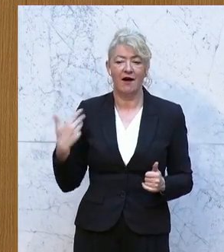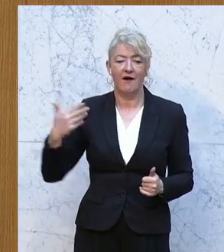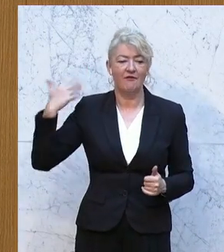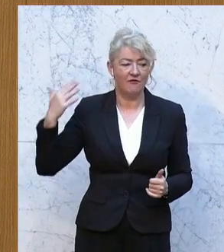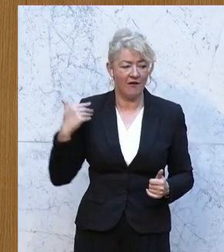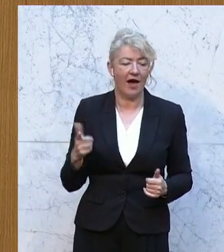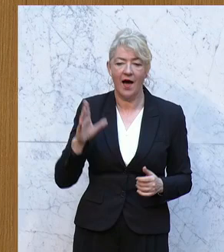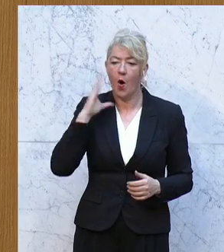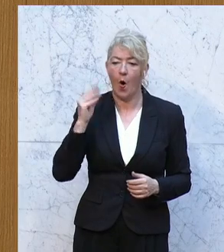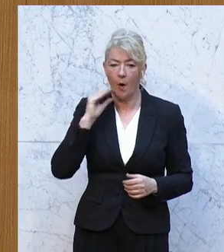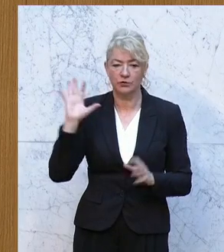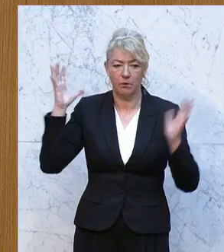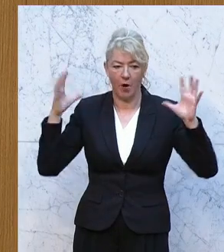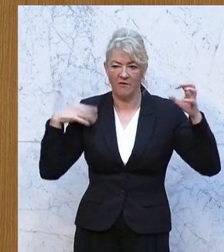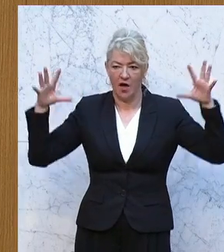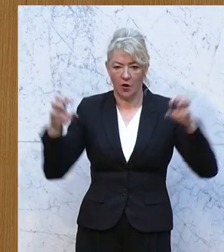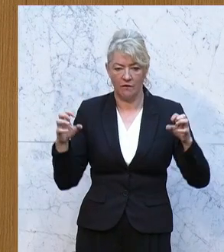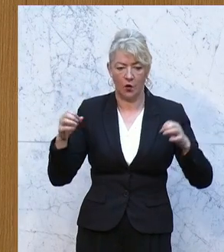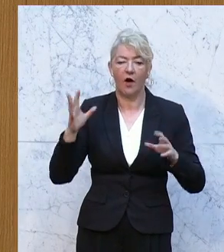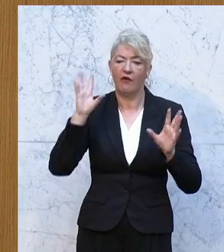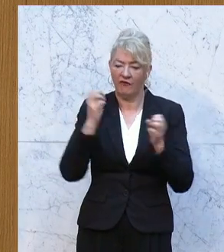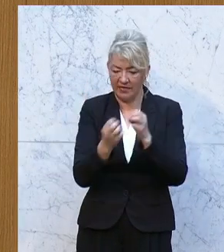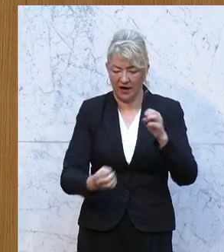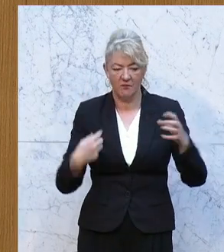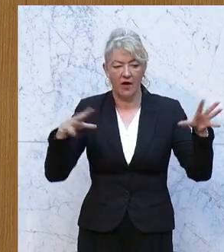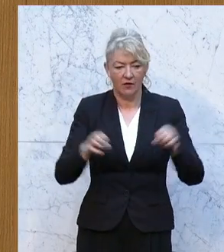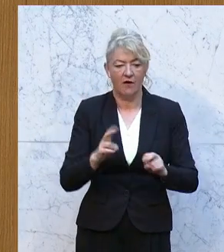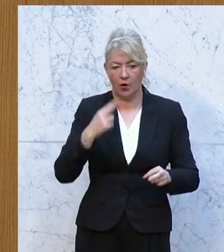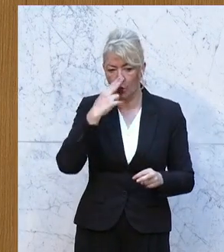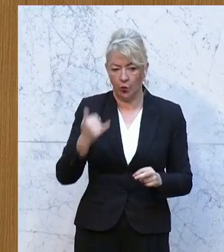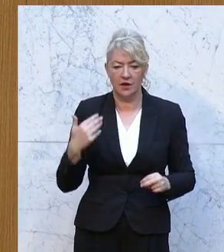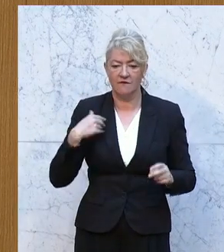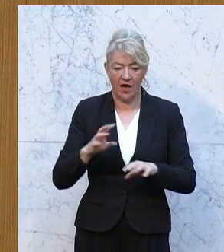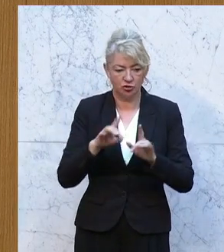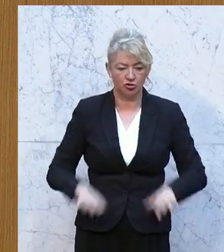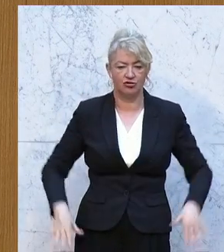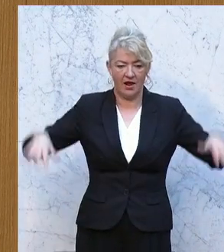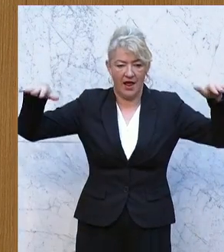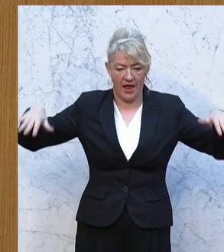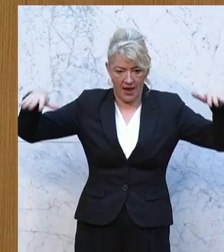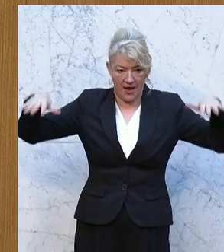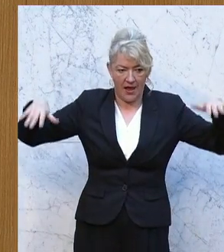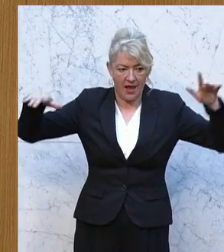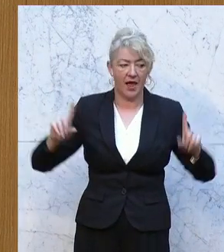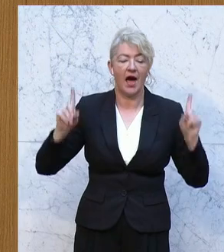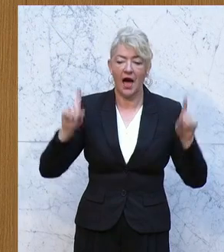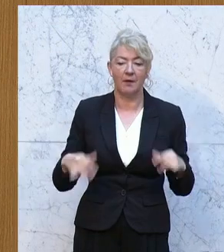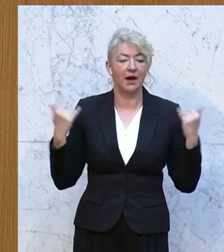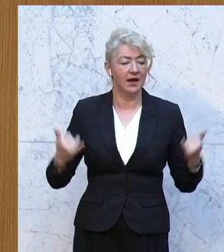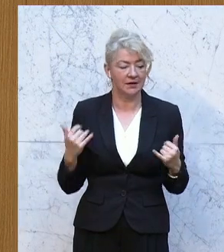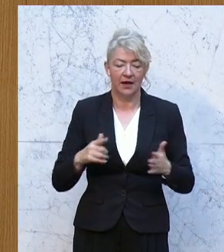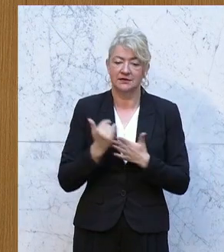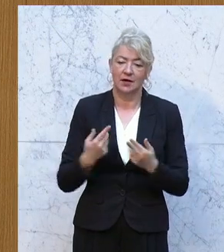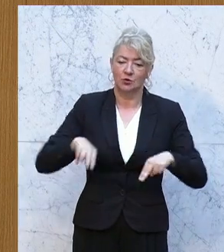dann die Obstbäume abgefroren, die Weinreben abgefroren, weil im Juni noch meterhoher Schnee gefallen ist. Aber gehen wir zurück ins